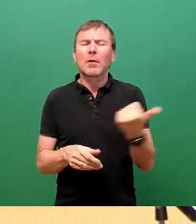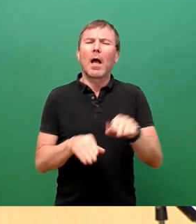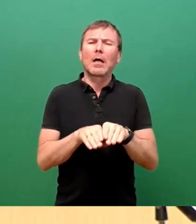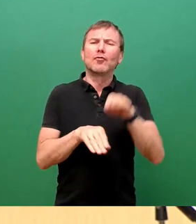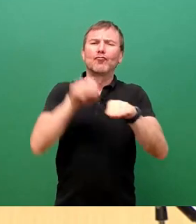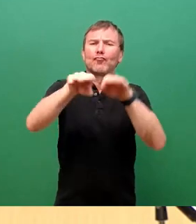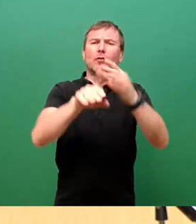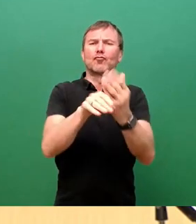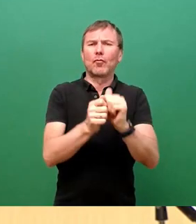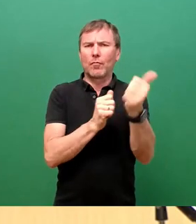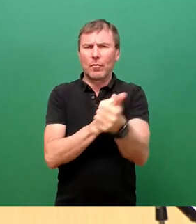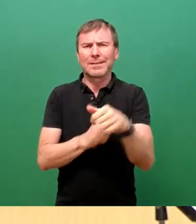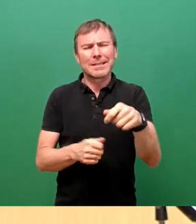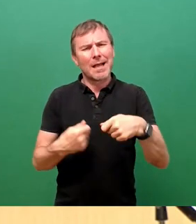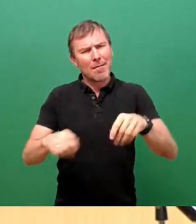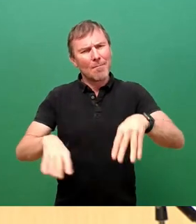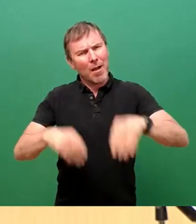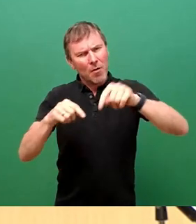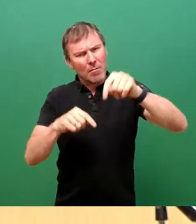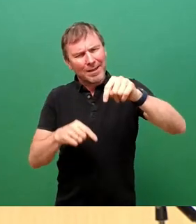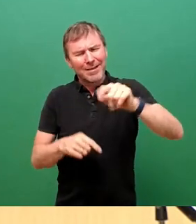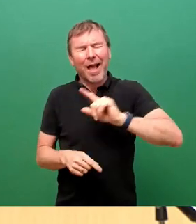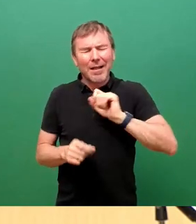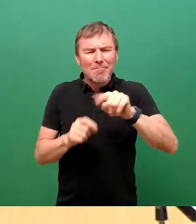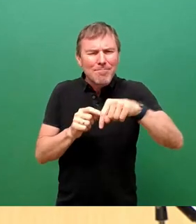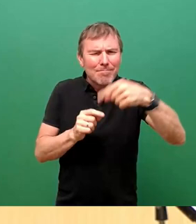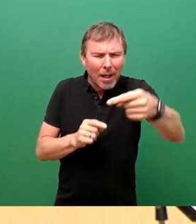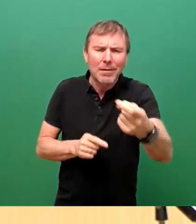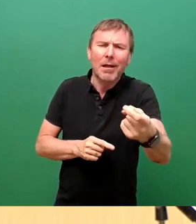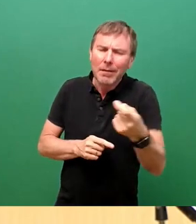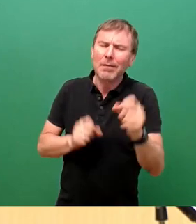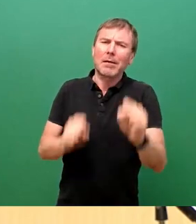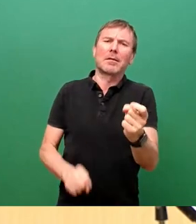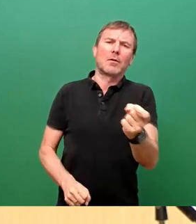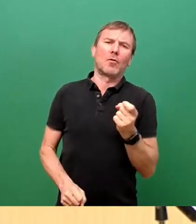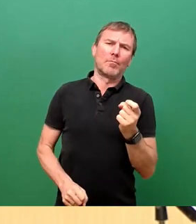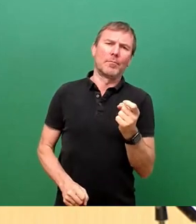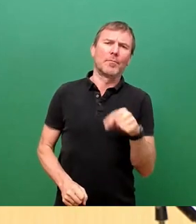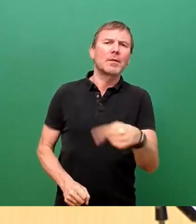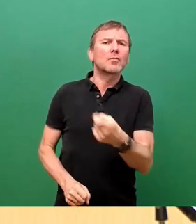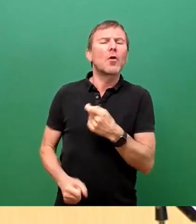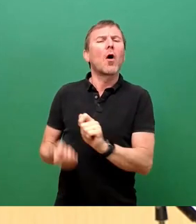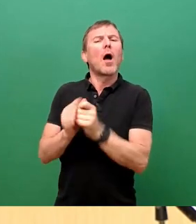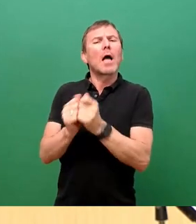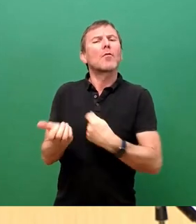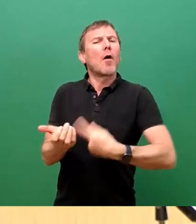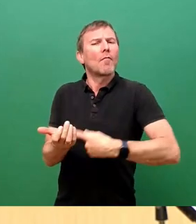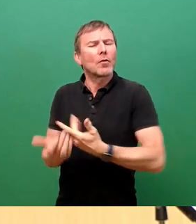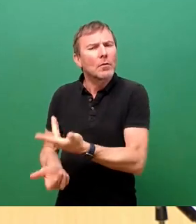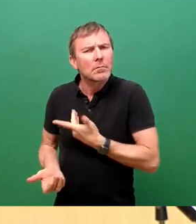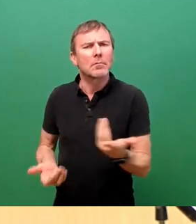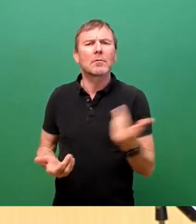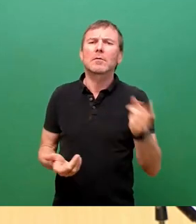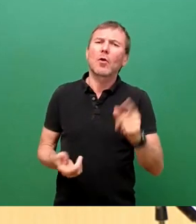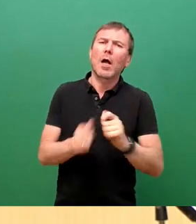sodass ein Baubeginn wieder in greifbare Nähe rückt. Was dort noch an Änderungen gefordert werden wird und was noch zu ändern sein wird,